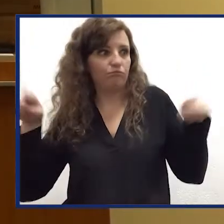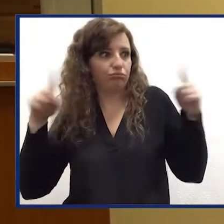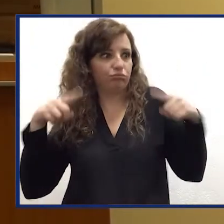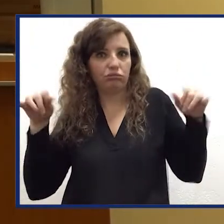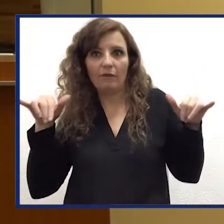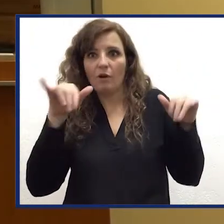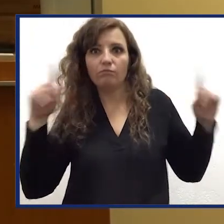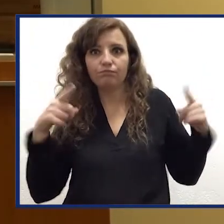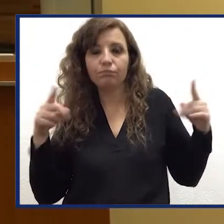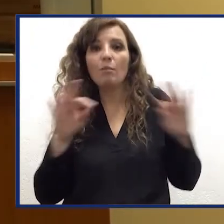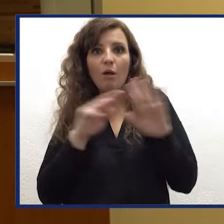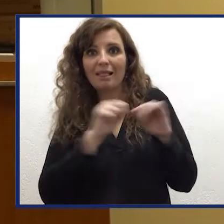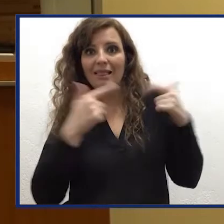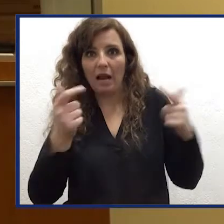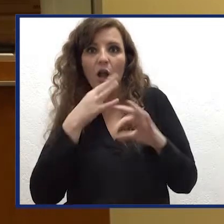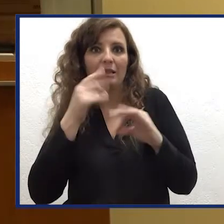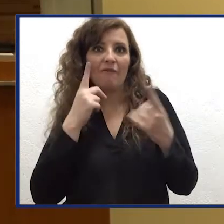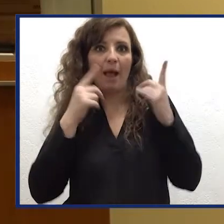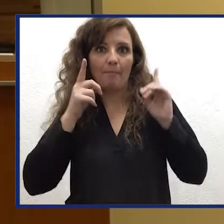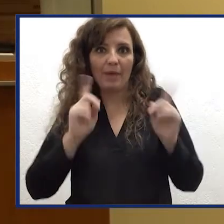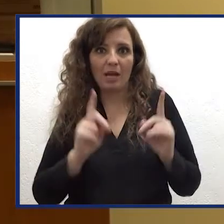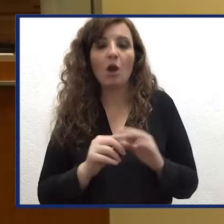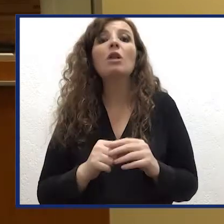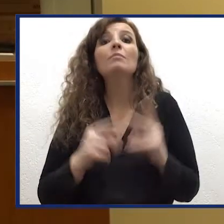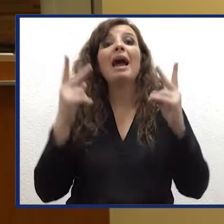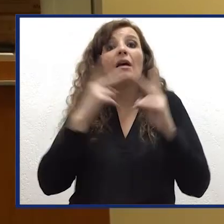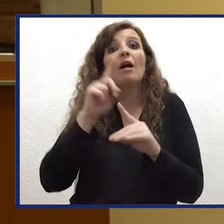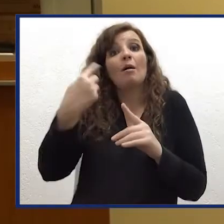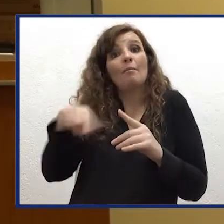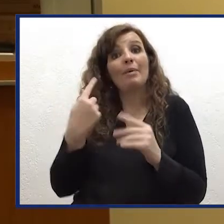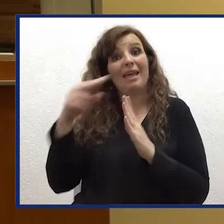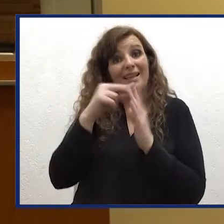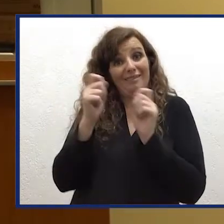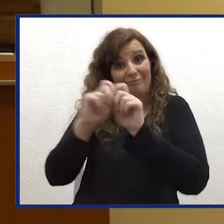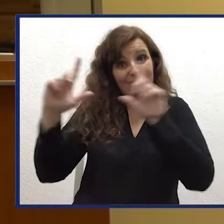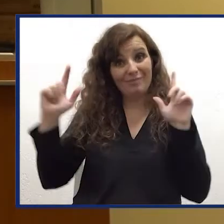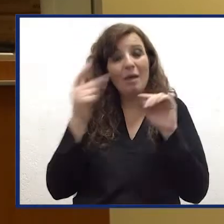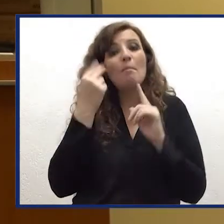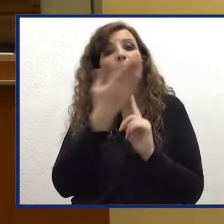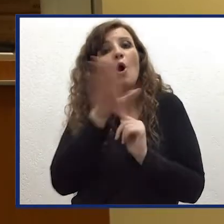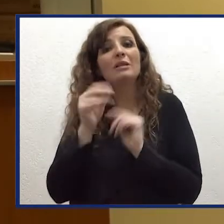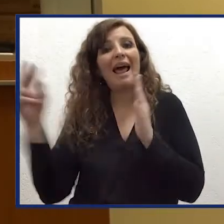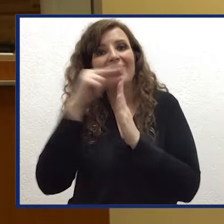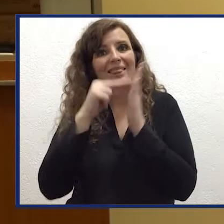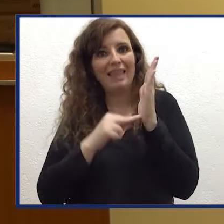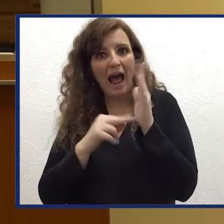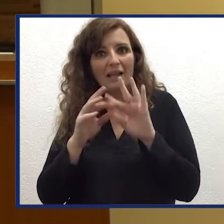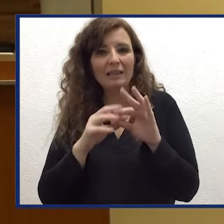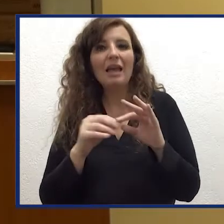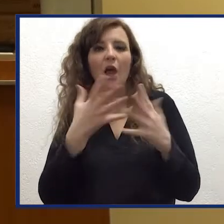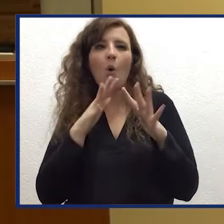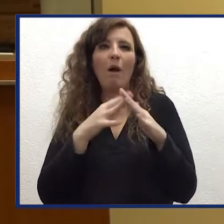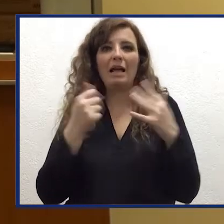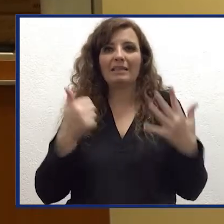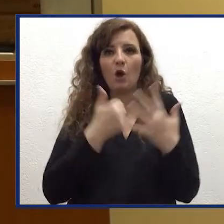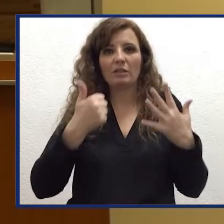degli aerei ma anche alle parti esposte. In questa animazione mostriamo come i dati NOABOK RER che garantiscono